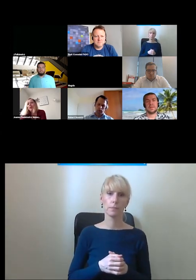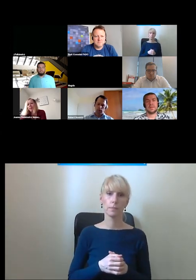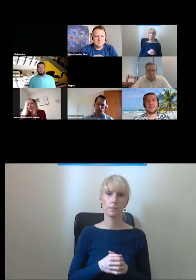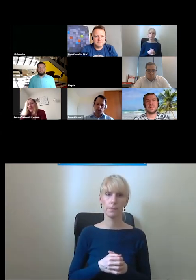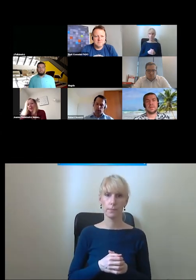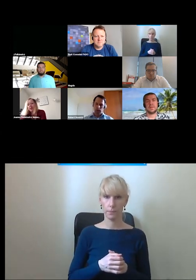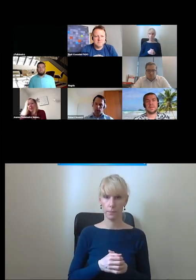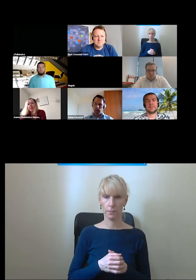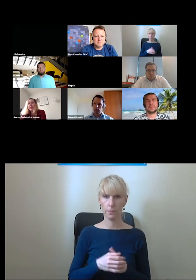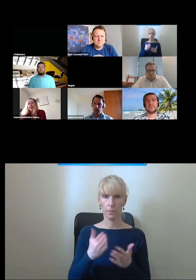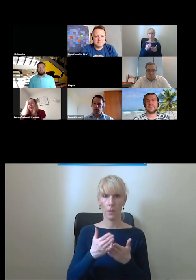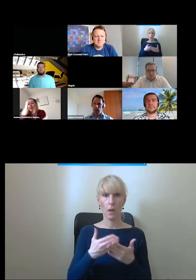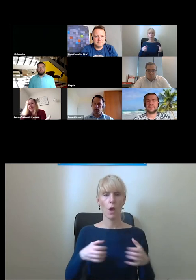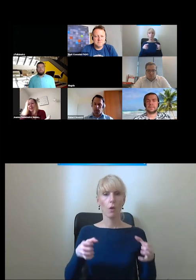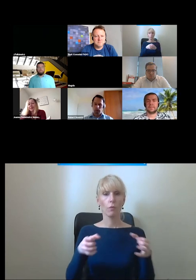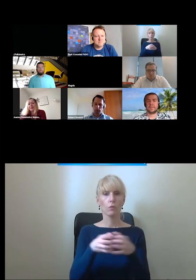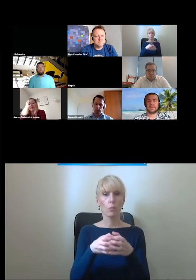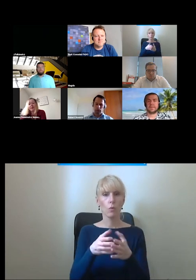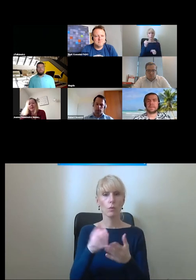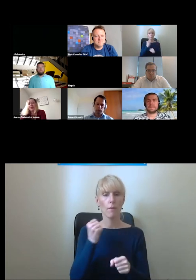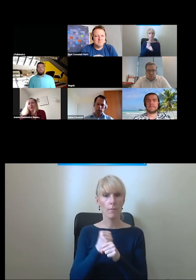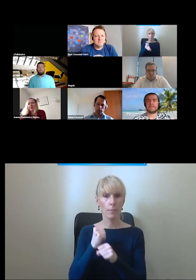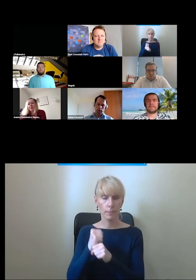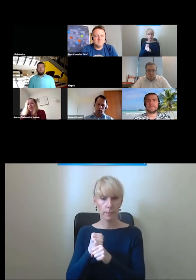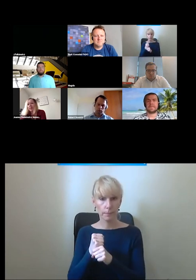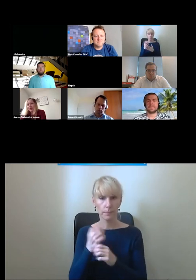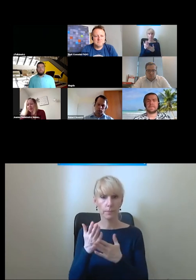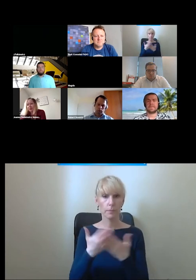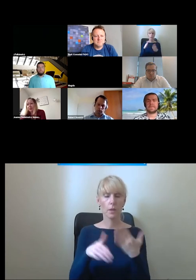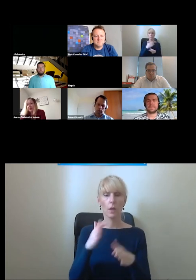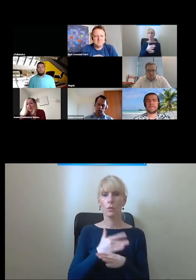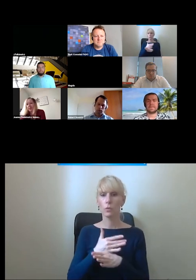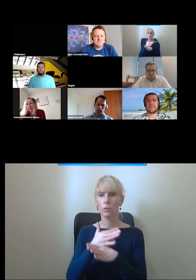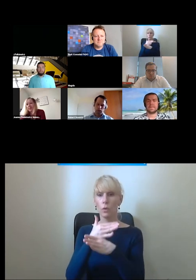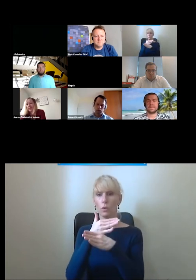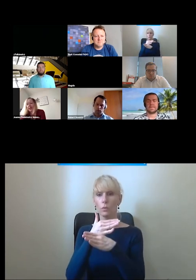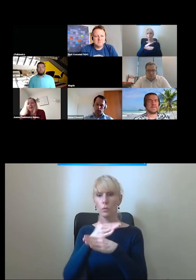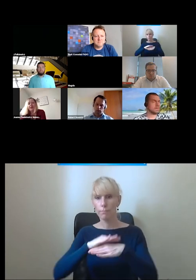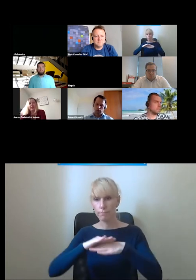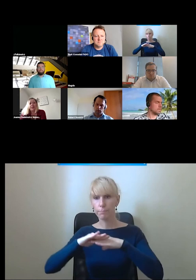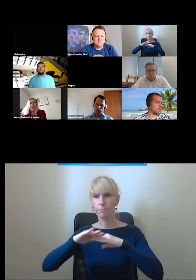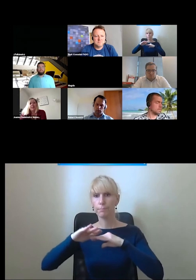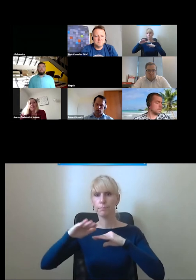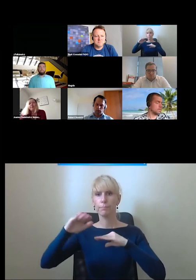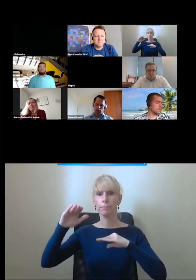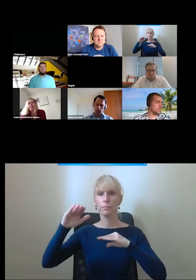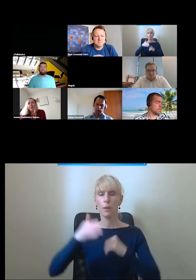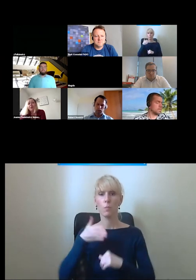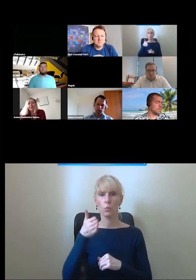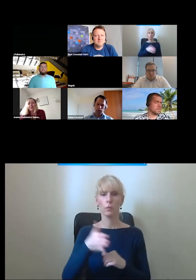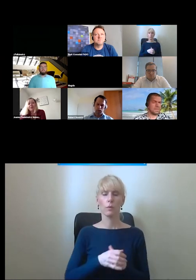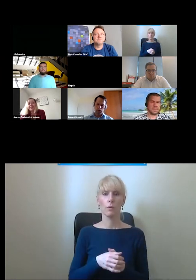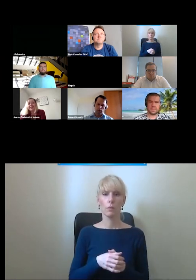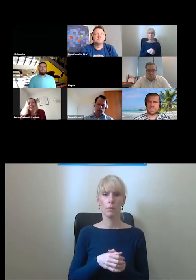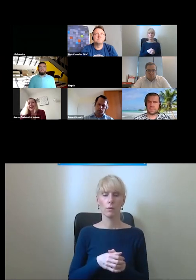wspólnie wypracowywaliśmy na przykład model tych schodów zamieniających się w platformę po